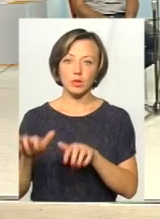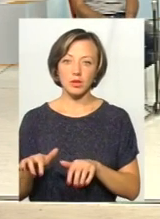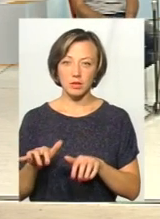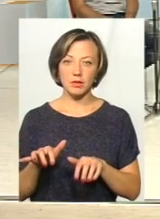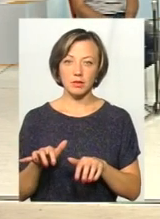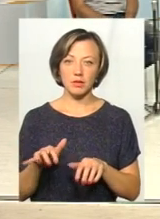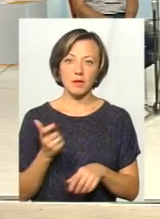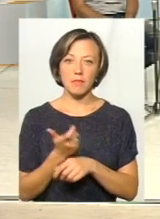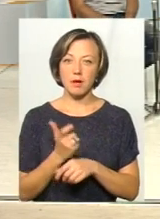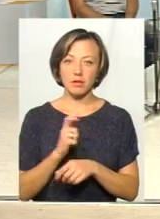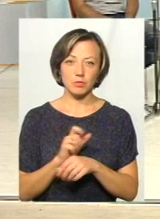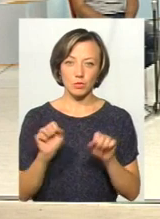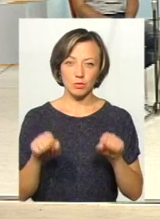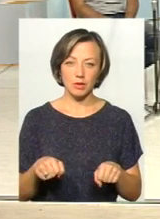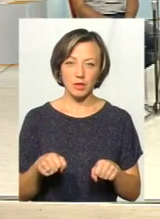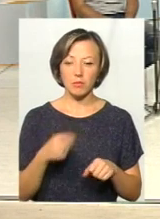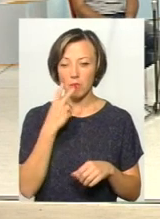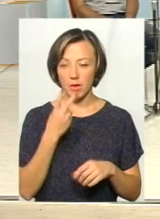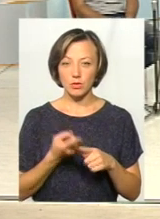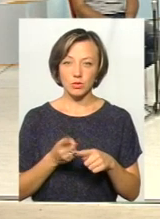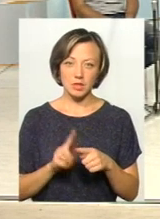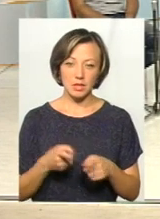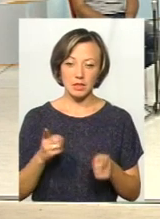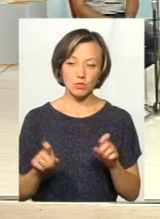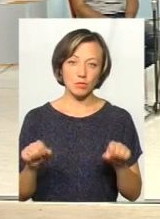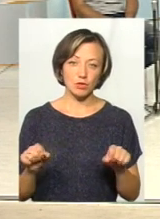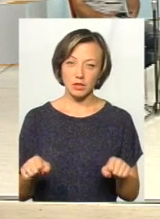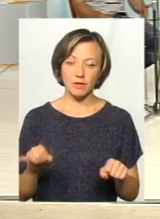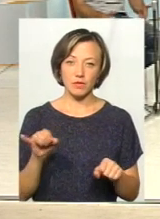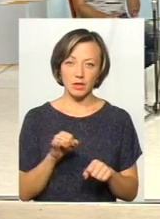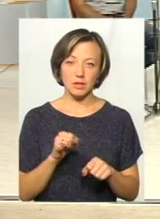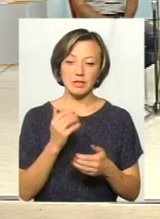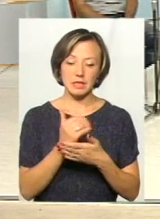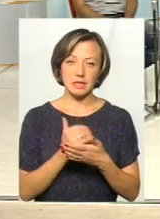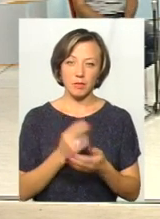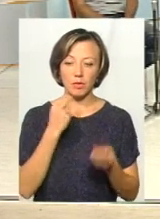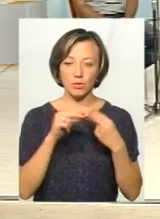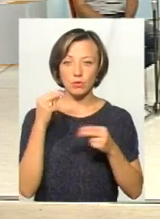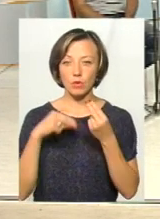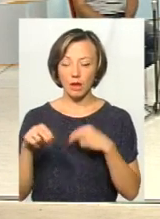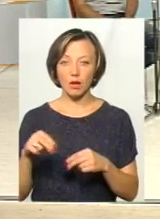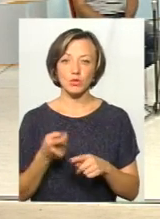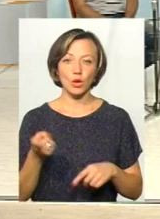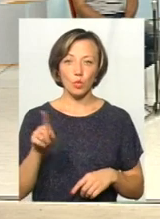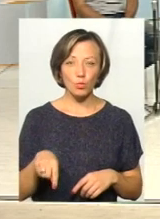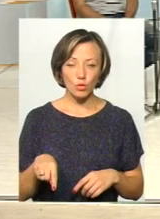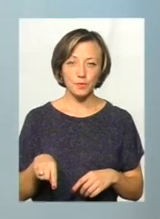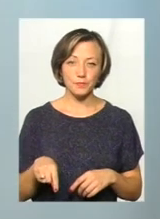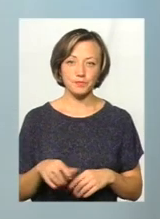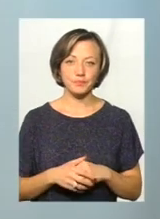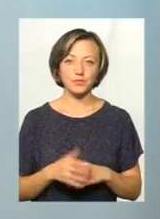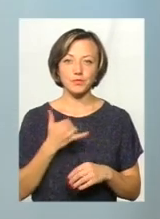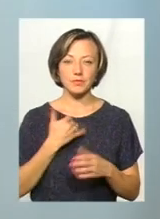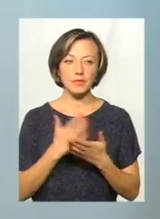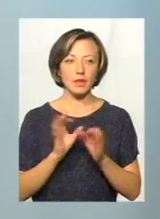витиснули максимум можливостей. І вони побачили, що це дійсно можливо, система постійно вдосконалюється, тому... У нас є